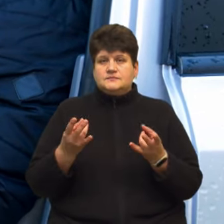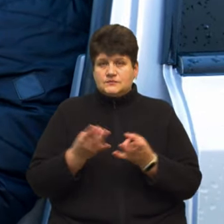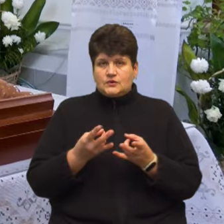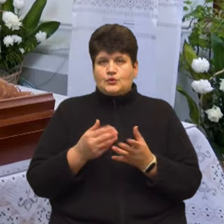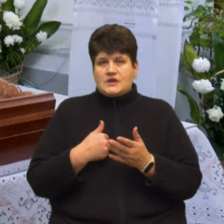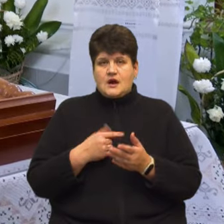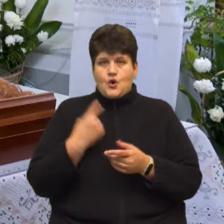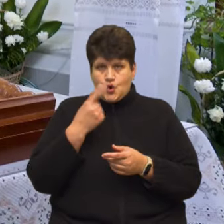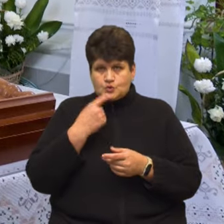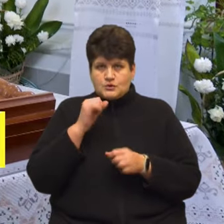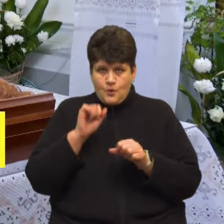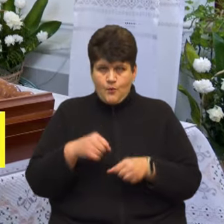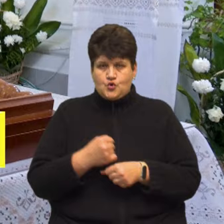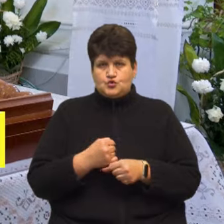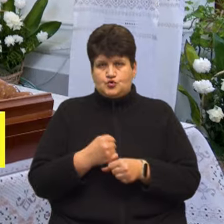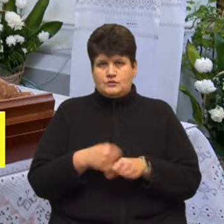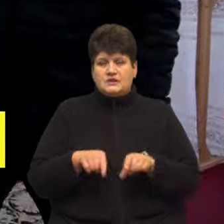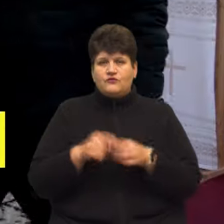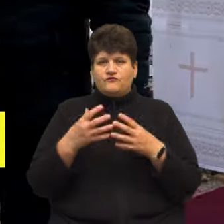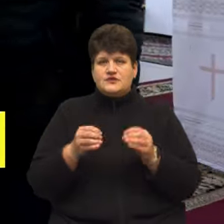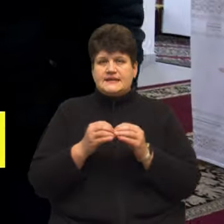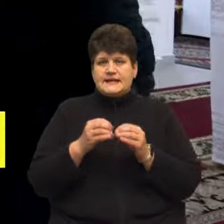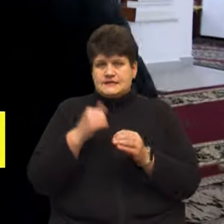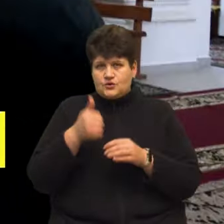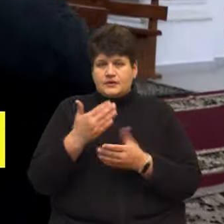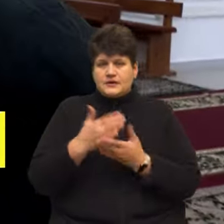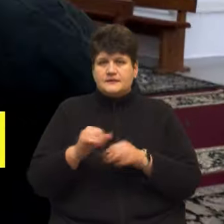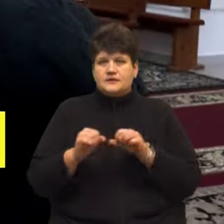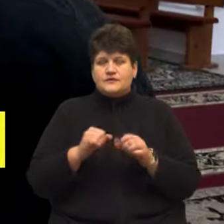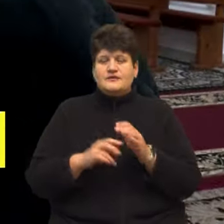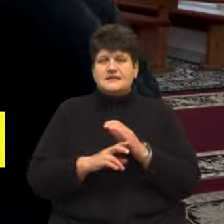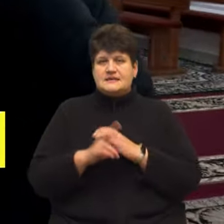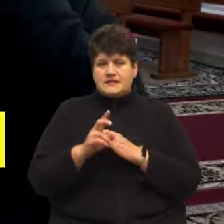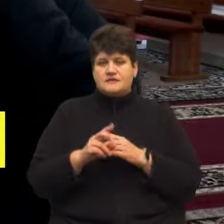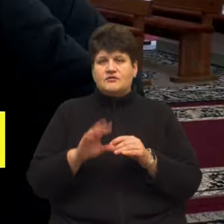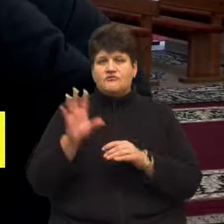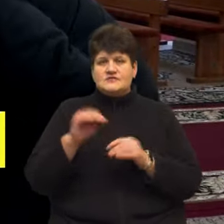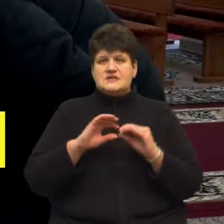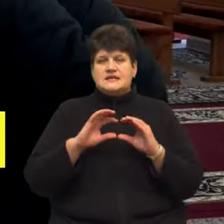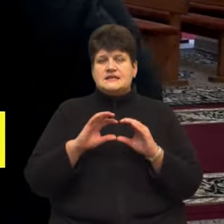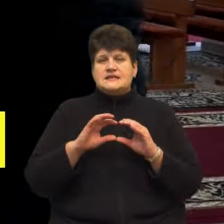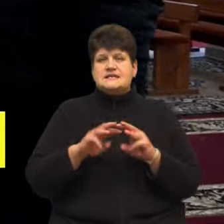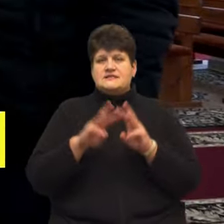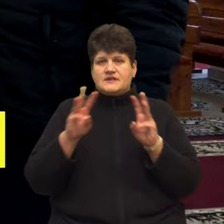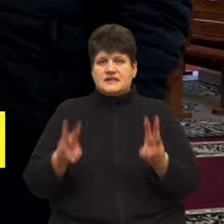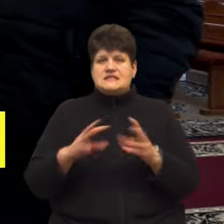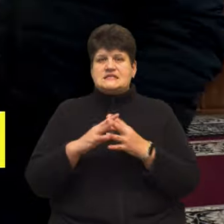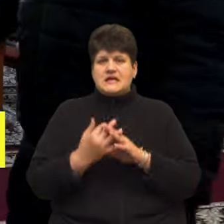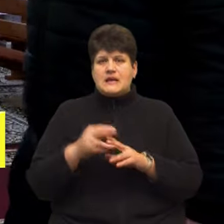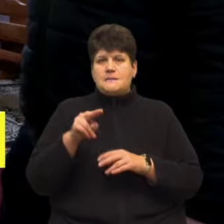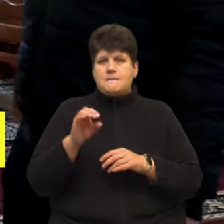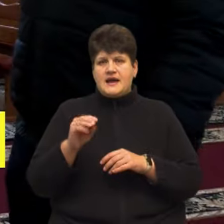можу зробити. Також Віктор вже 10 років є настоятелем церкви всіх святих українського народу в селі Петриків. Тут, каже,